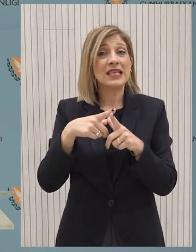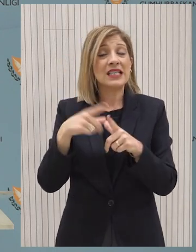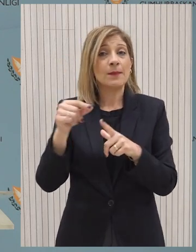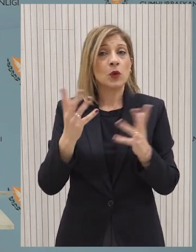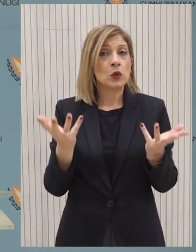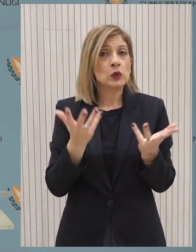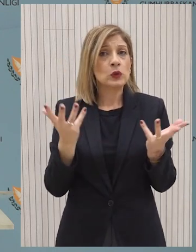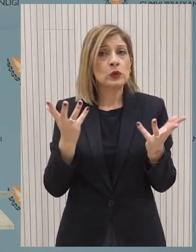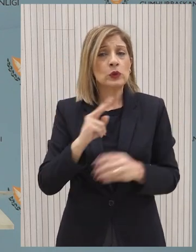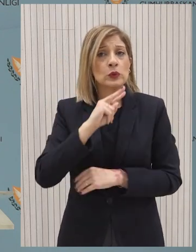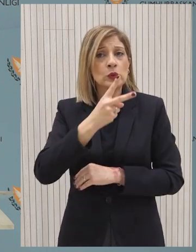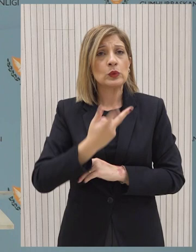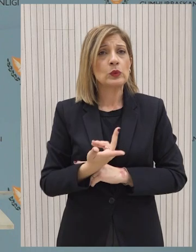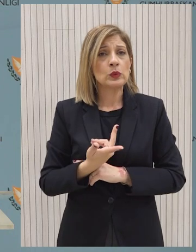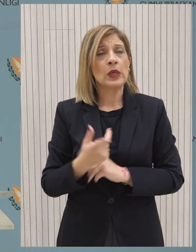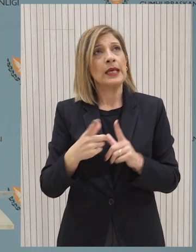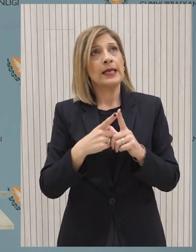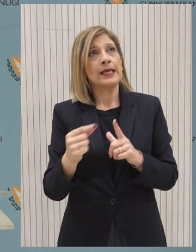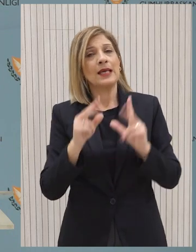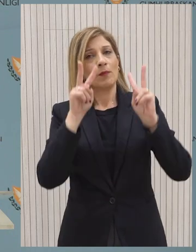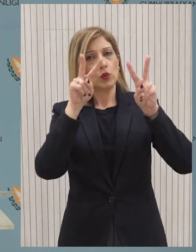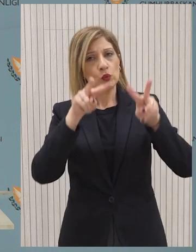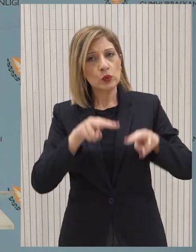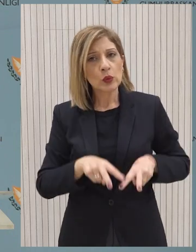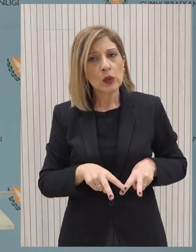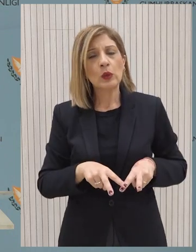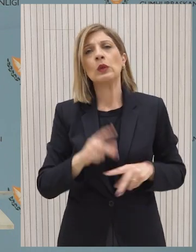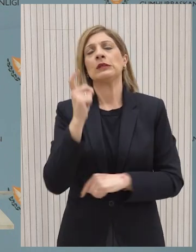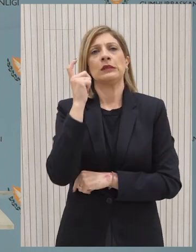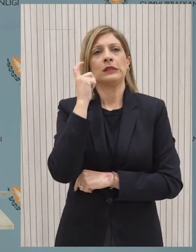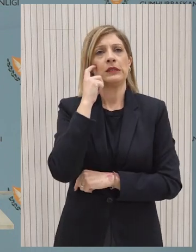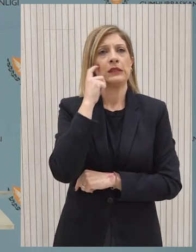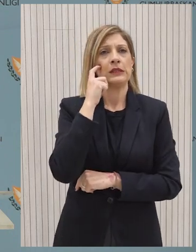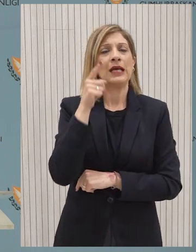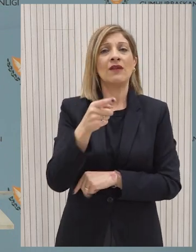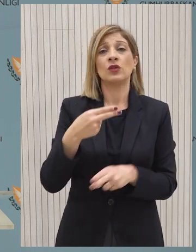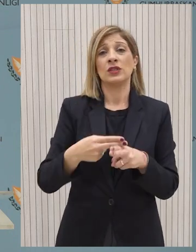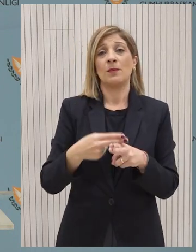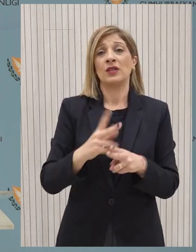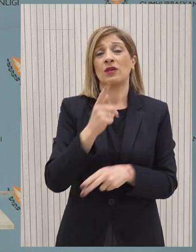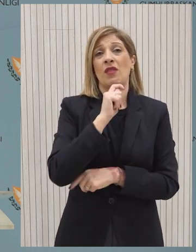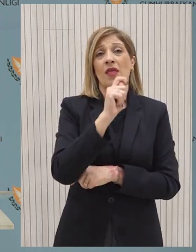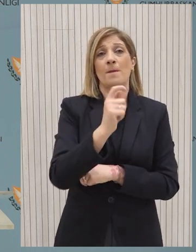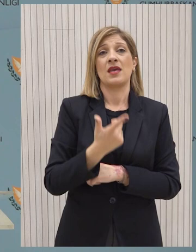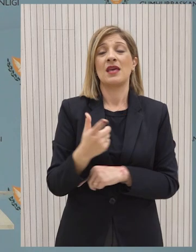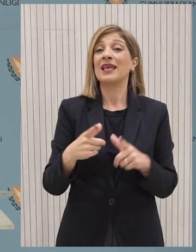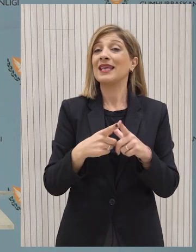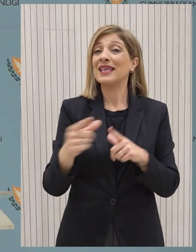της κυρίως όταν αναγνωρίζει το λειτουργείο αντίδρασης αυτοάμυνα. Αυτό που πρέπει να υπάρξει